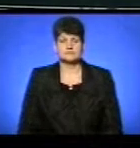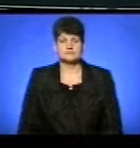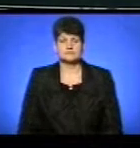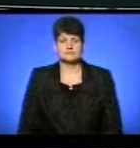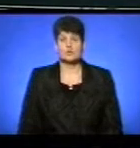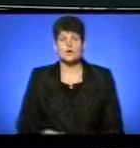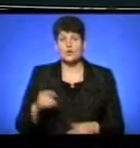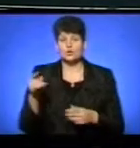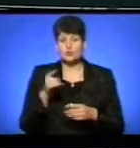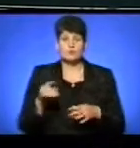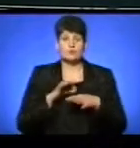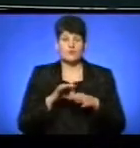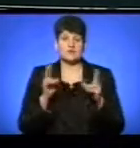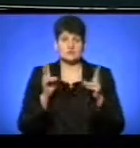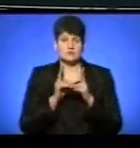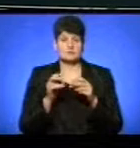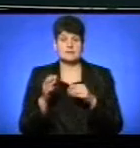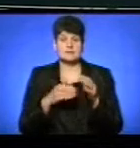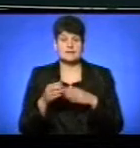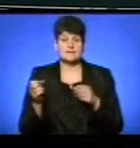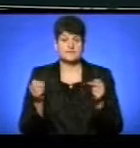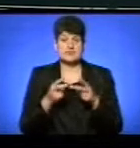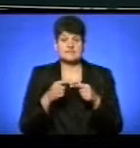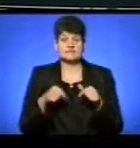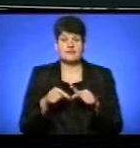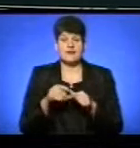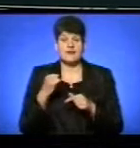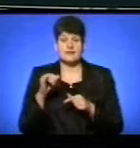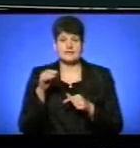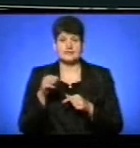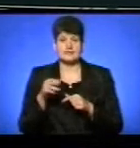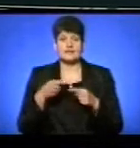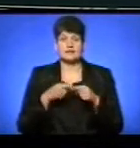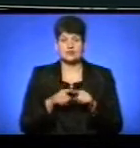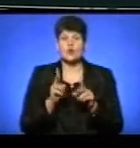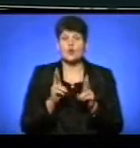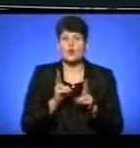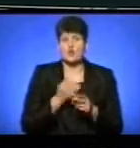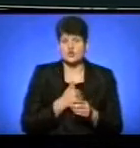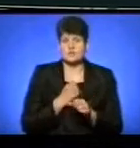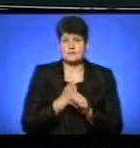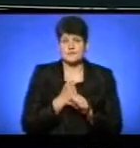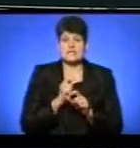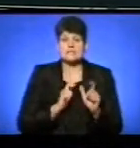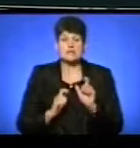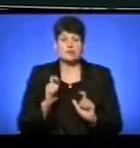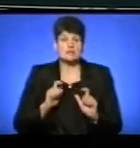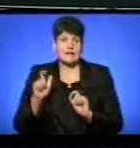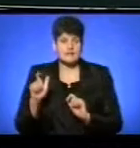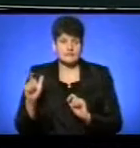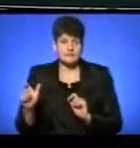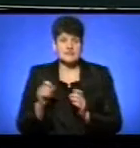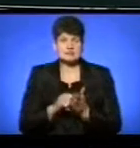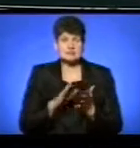У Тернополі провели зустріч фахівців сфери ІТ-технологій, тих, хто хоче у ній працювати, та студентів. За даними реєстрації,